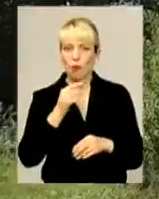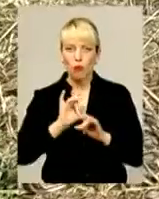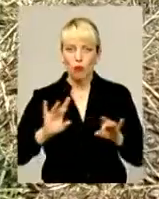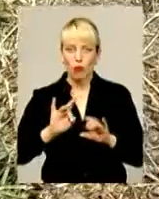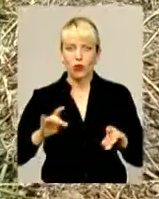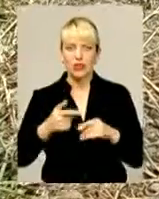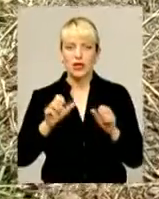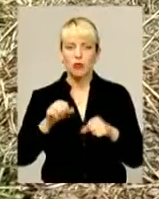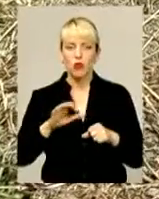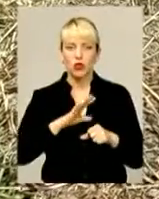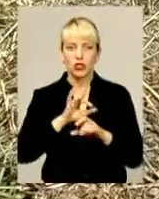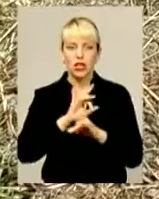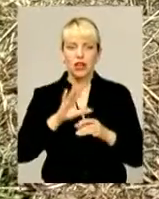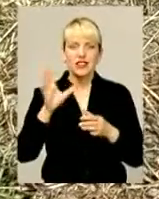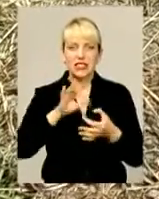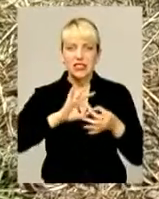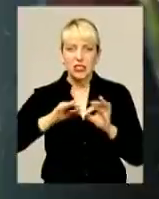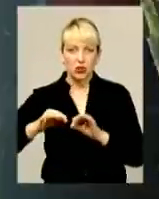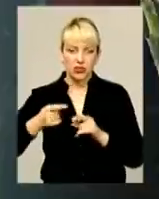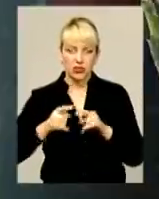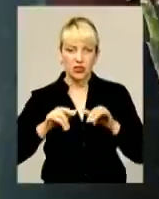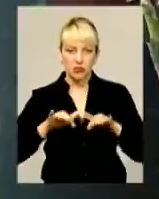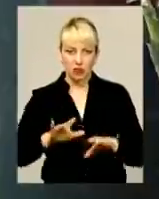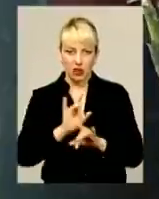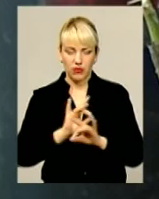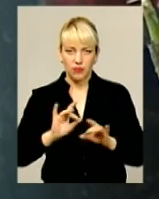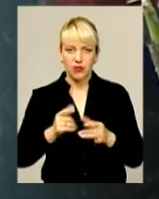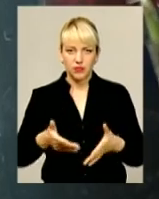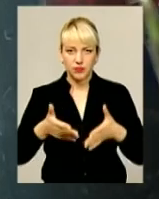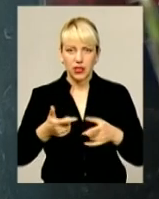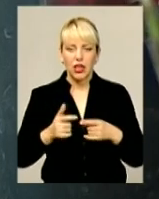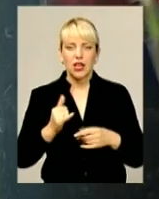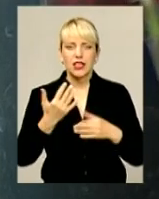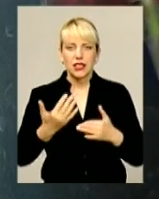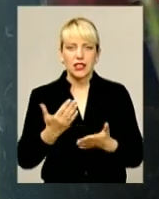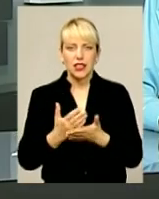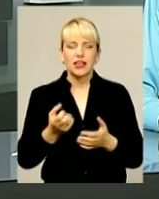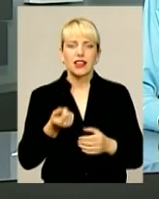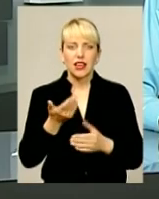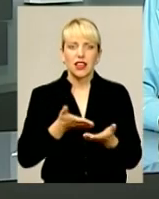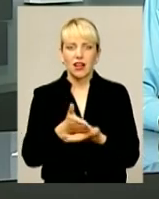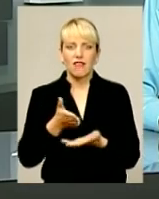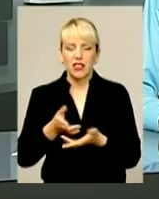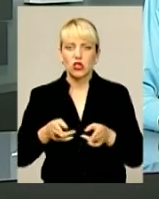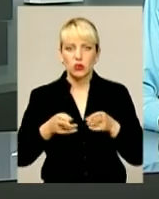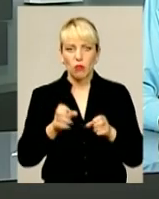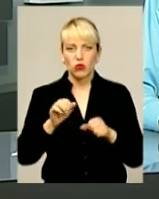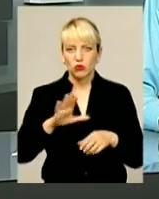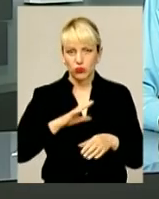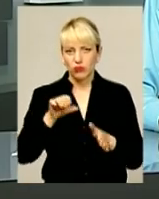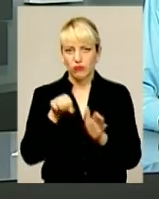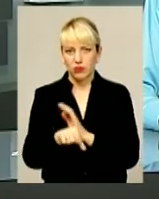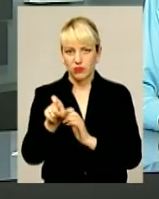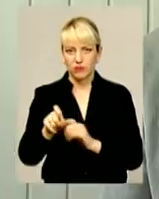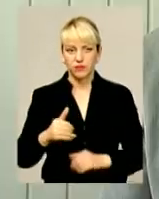розставити усі крапки над «і» у справі з гранатою. Наразі правоохоронці розглядають кілька версій злочину. Серед них і замах на обивство.